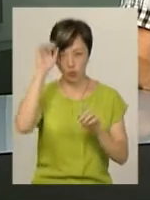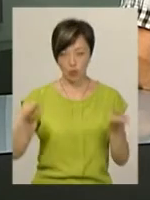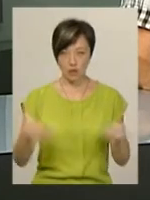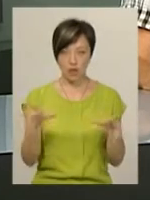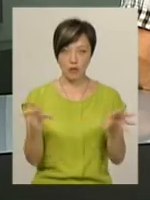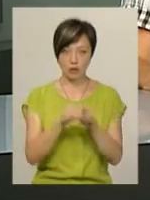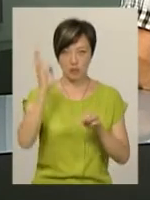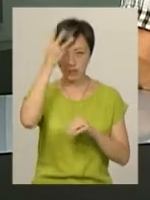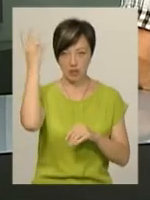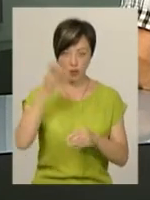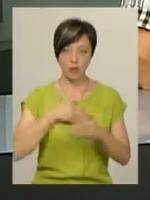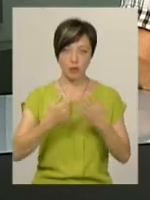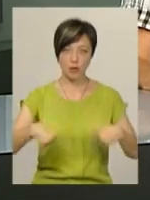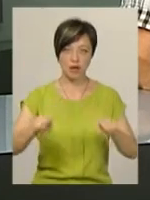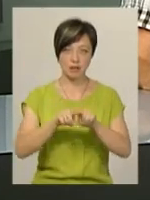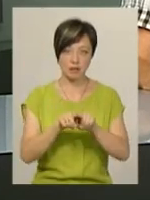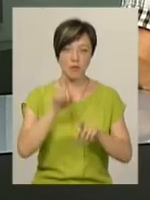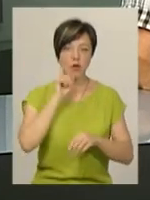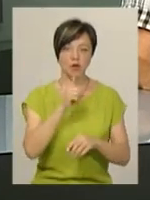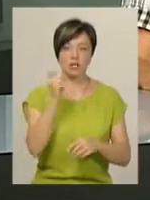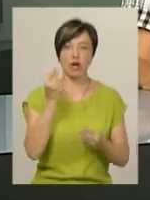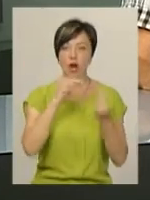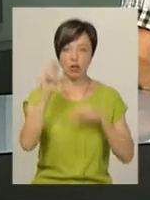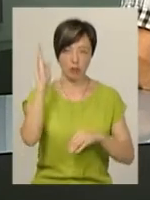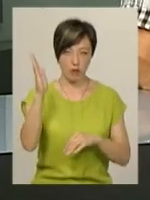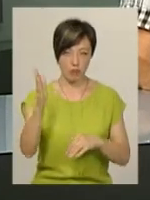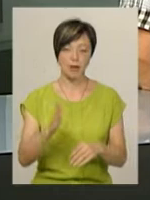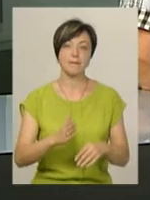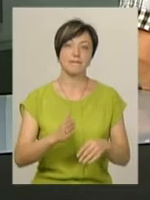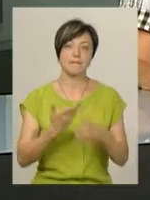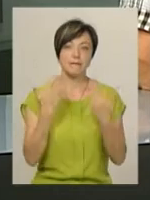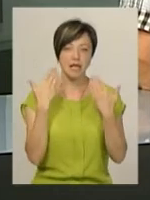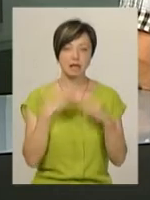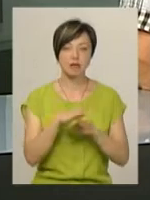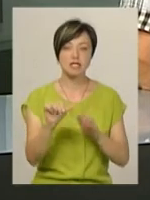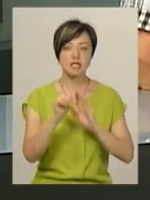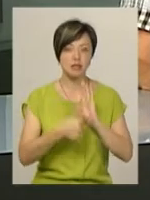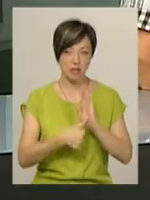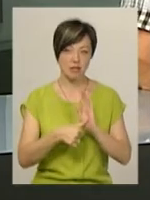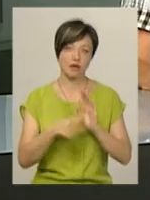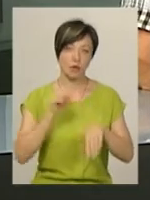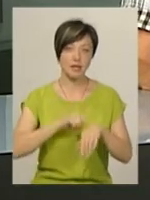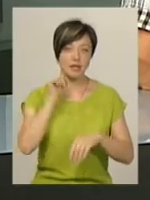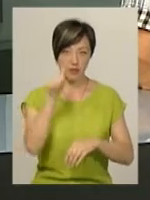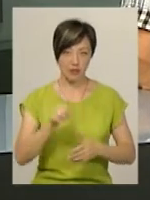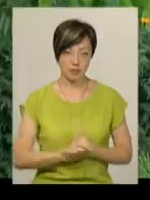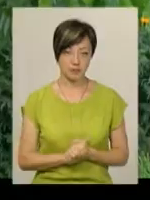разом із Хмельницькою громадською організацією «Молодь за краще майбутнє». Пікнік відбудеться завтра о 16-й годині.